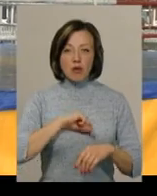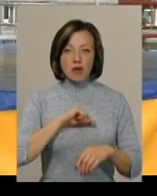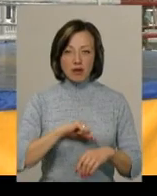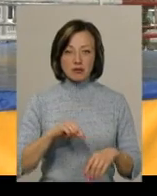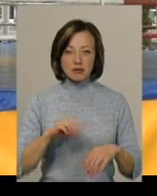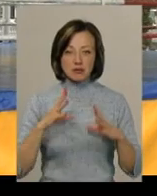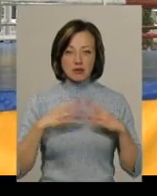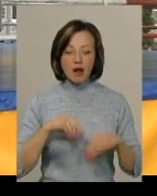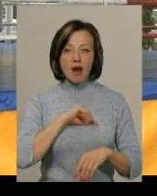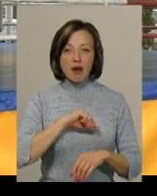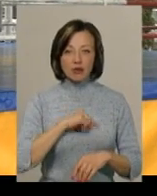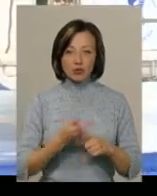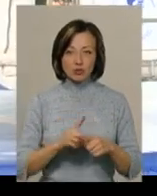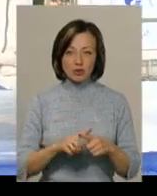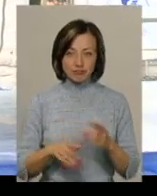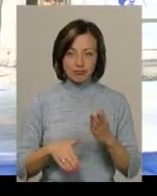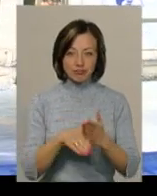якісь на характері вже вивозиш.